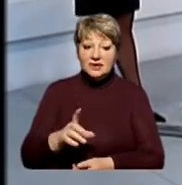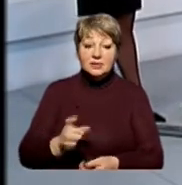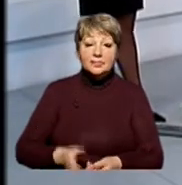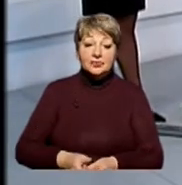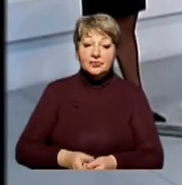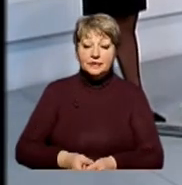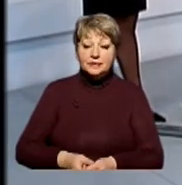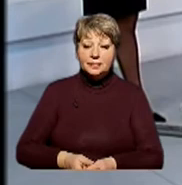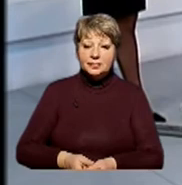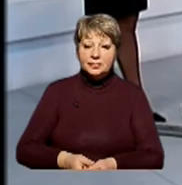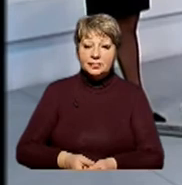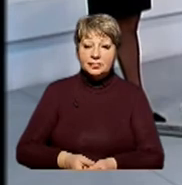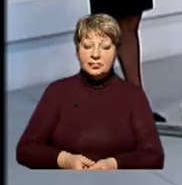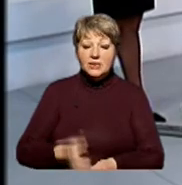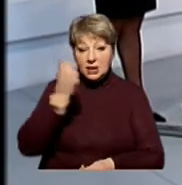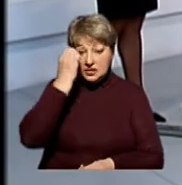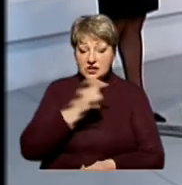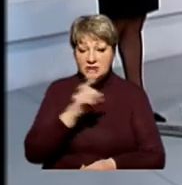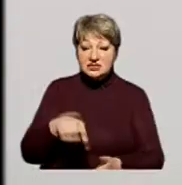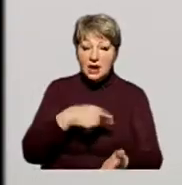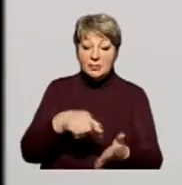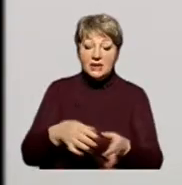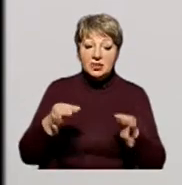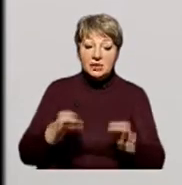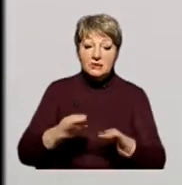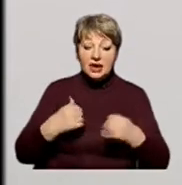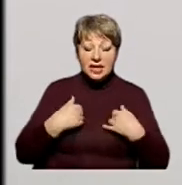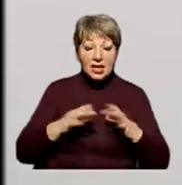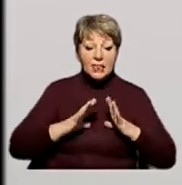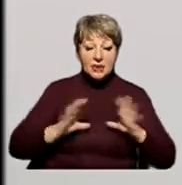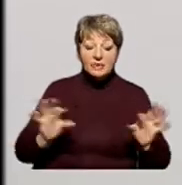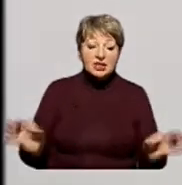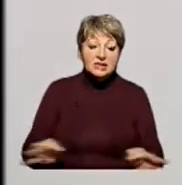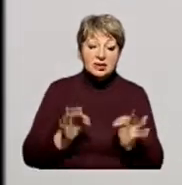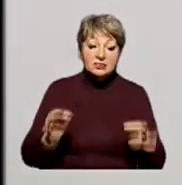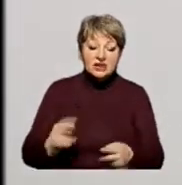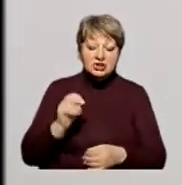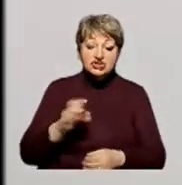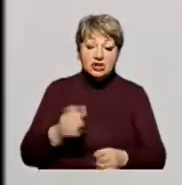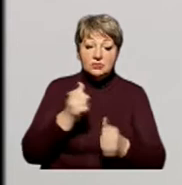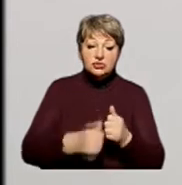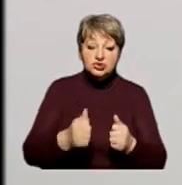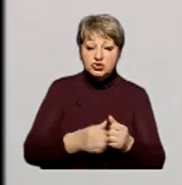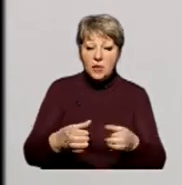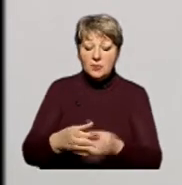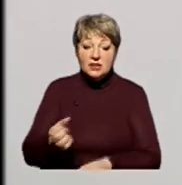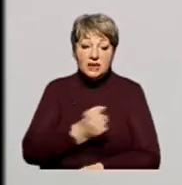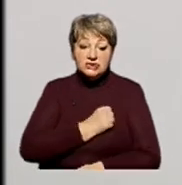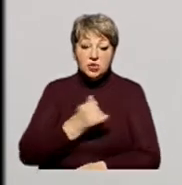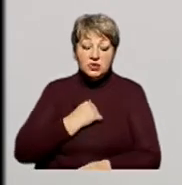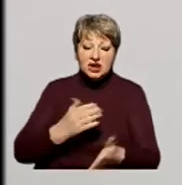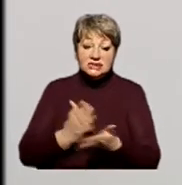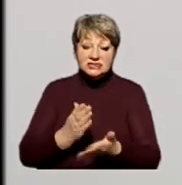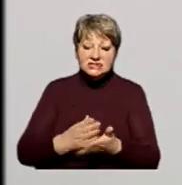тільки з'явиться, можете відповідати. Дякую за запитання. Насправді, я не був жодного дня членом жодної партії. На жаль, у нас побудова йде